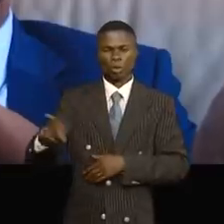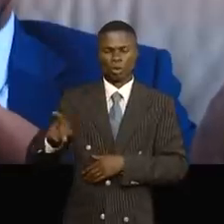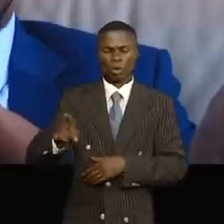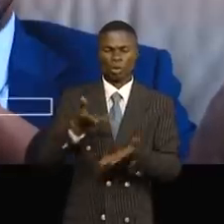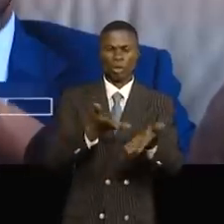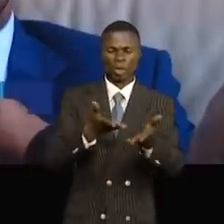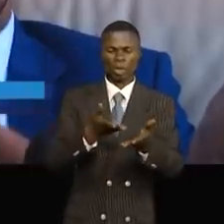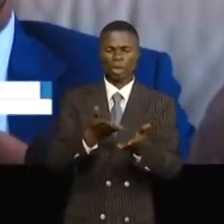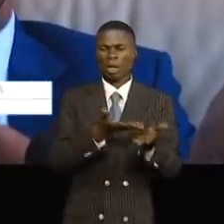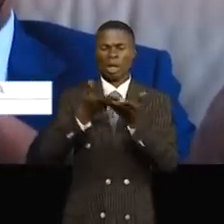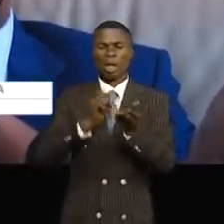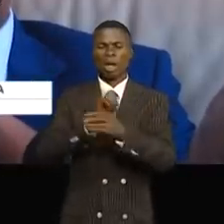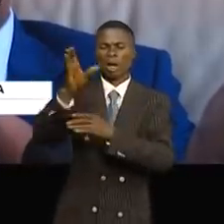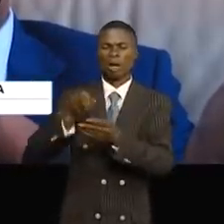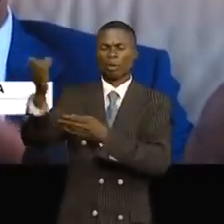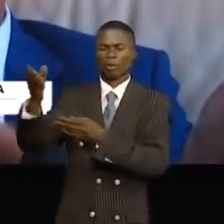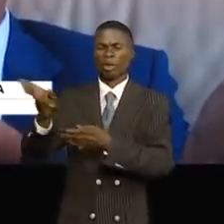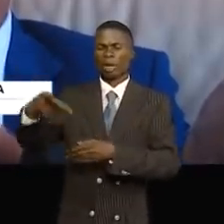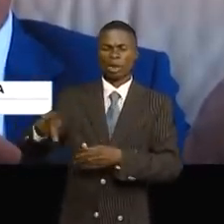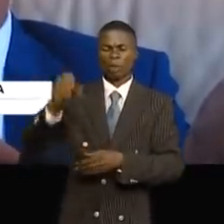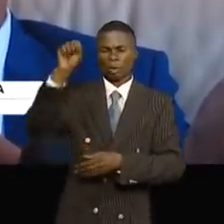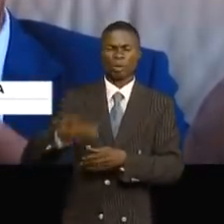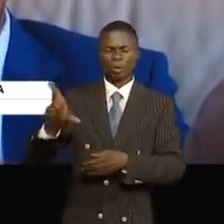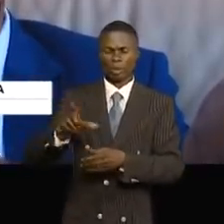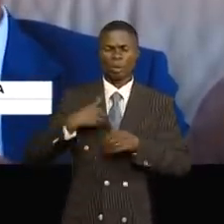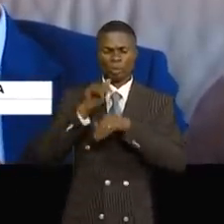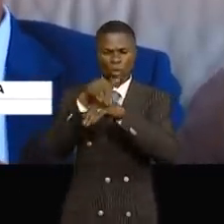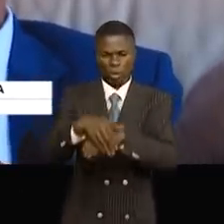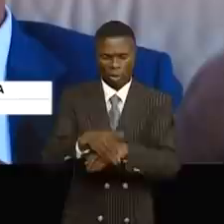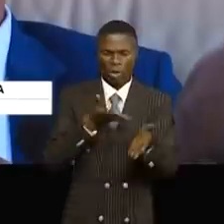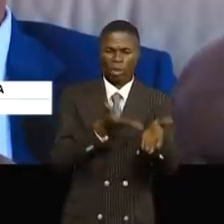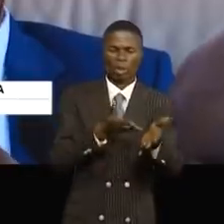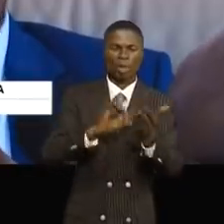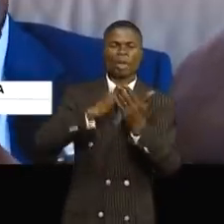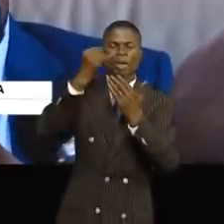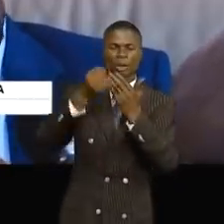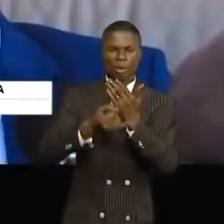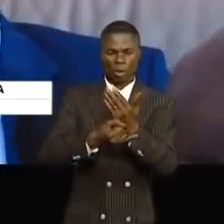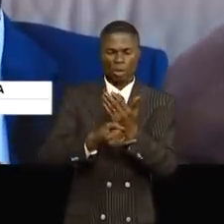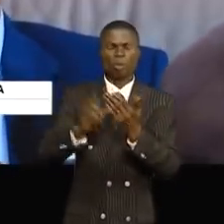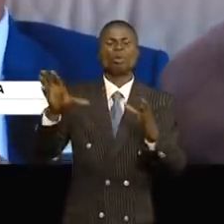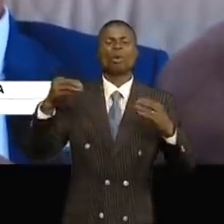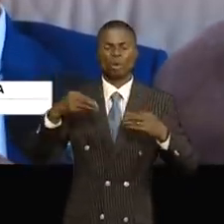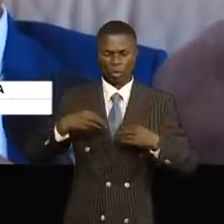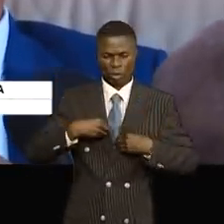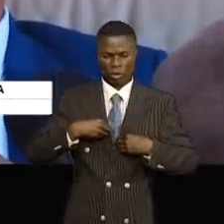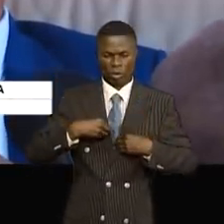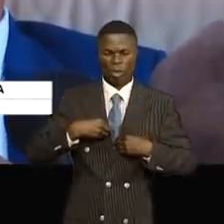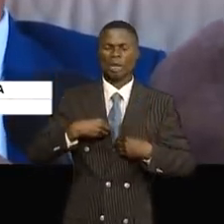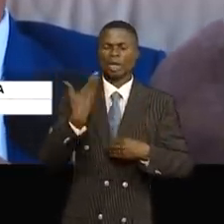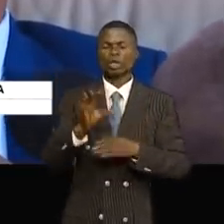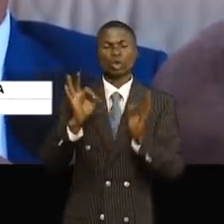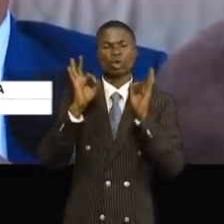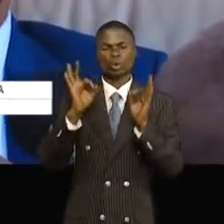du mouvement de fret entre les pays de la sous-région. Je me suis engagé à accompagner le projet et je crois que c'est un modèle innovant